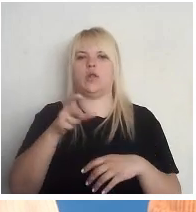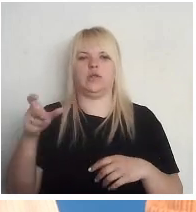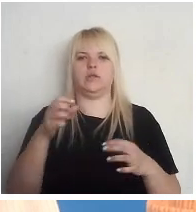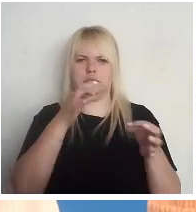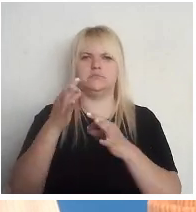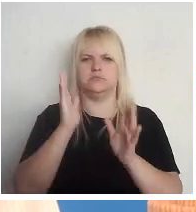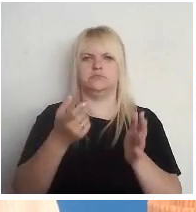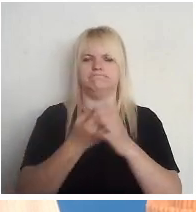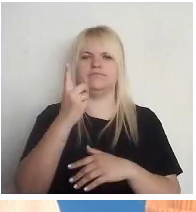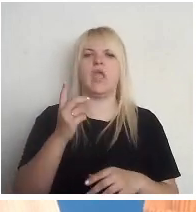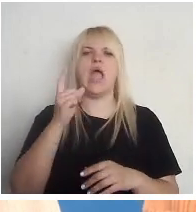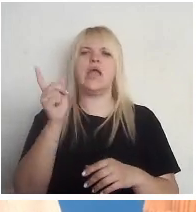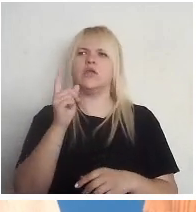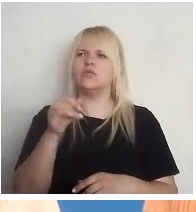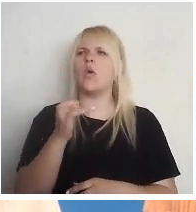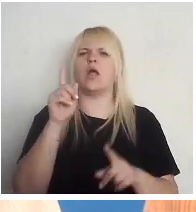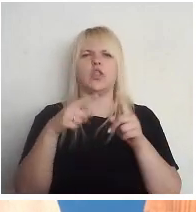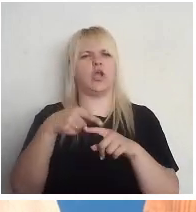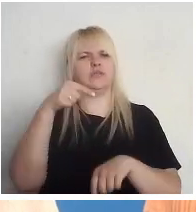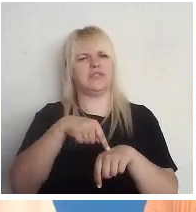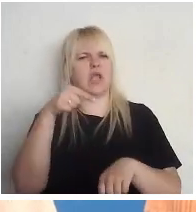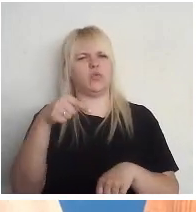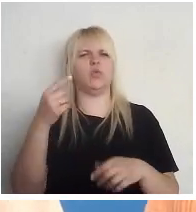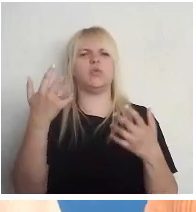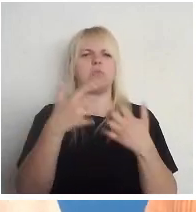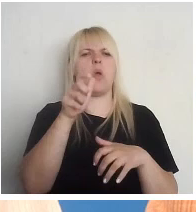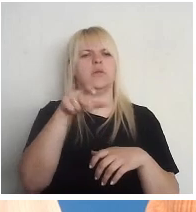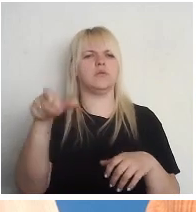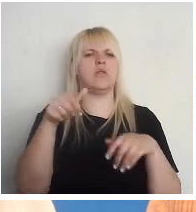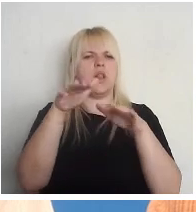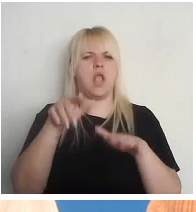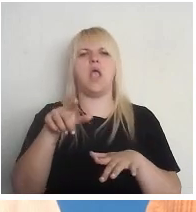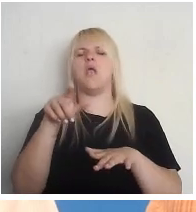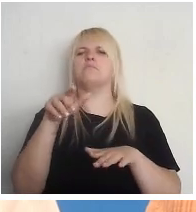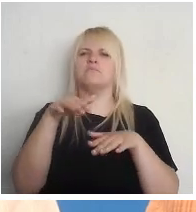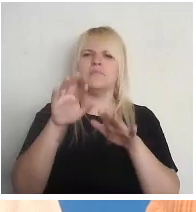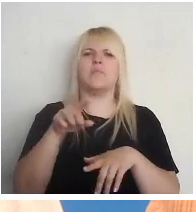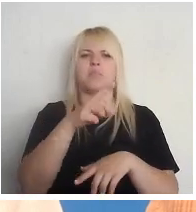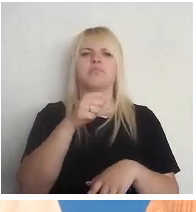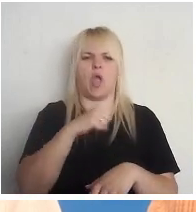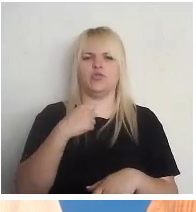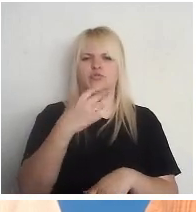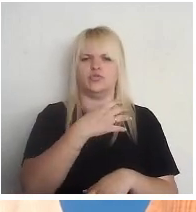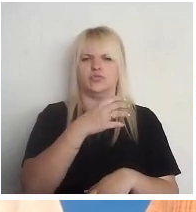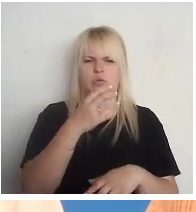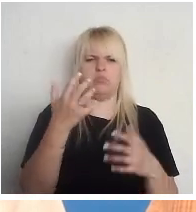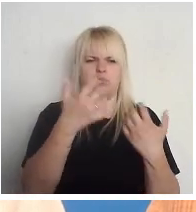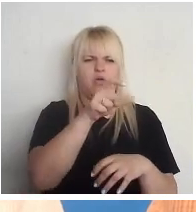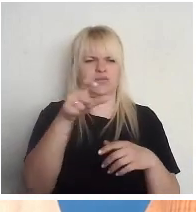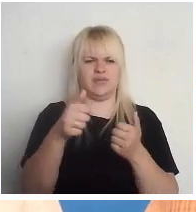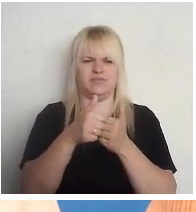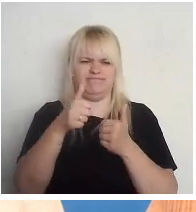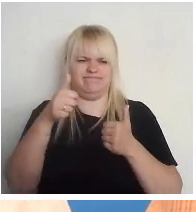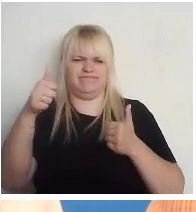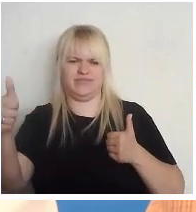ir sajūta, ka politiķu lēmumi ir visai, paši politiķi ir visai atrauti no sabiedrības. Es jau redzu, ka